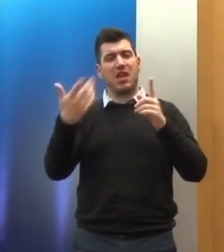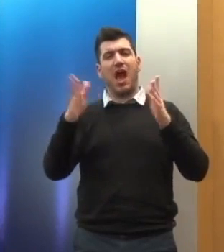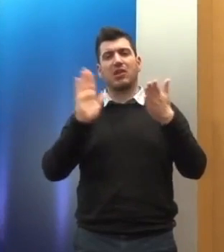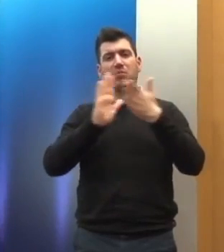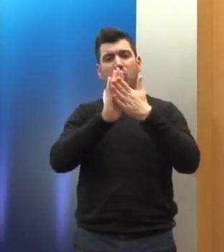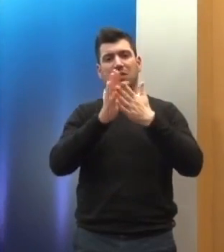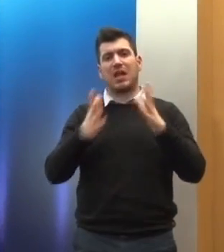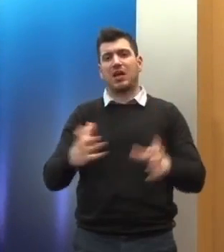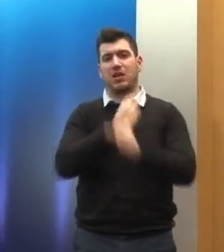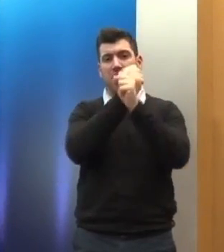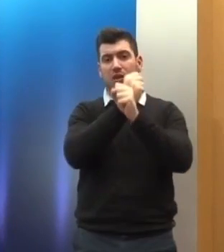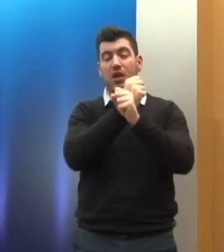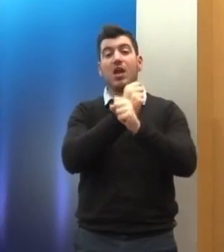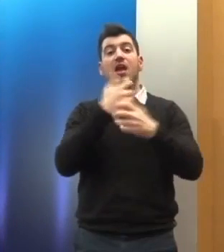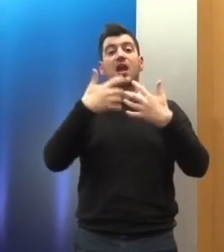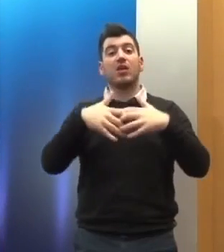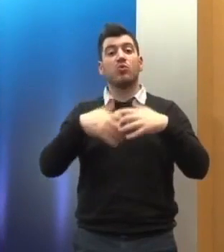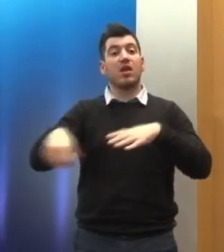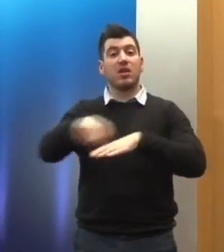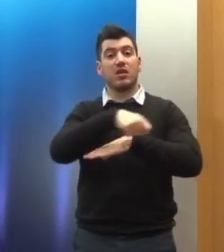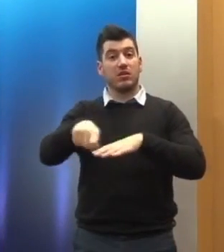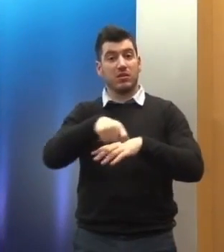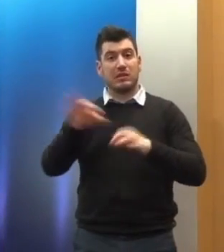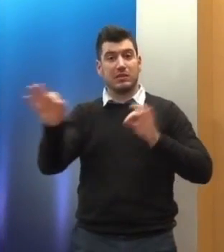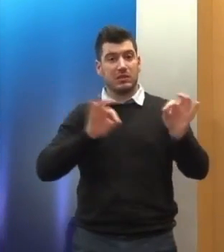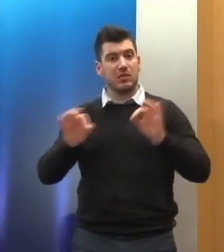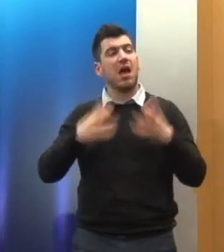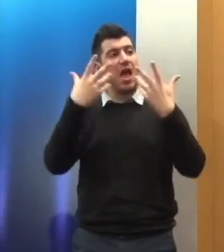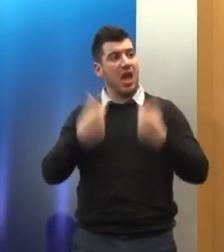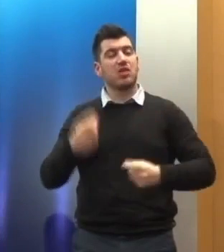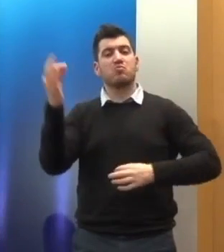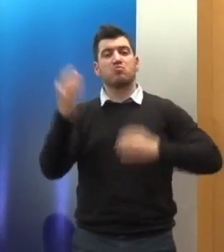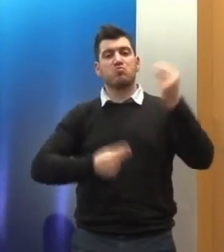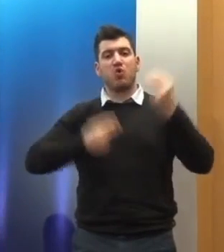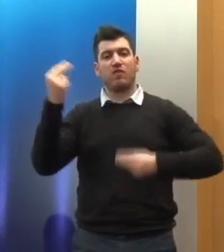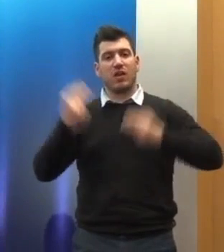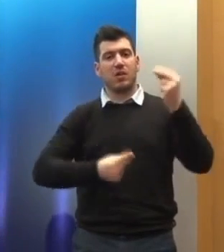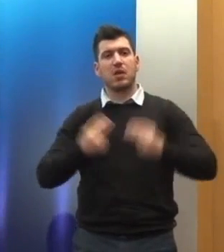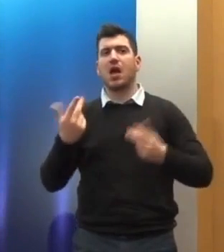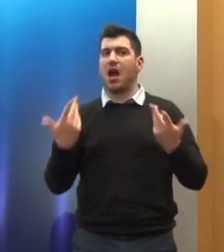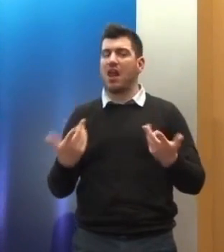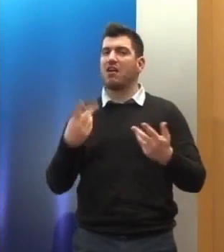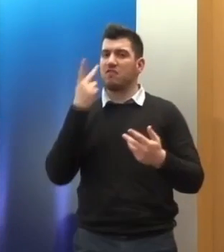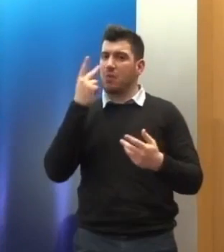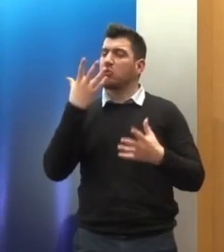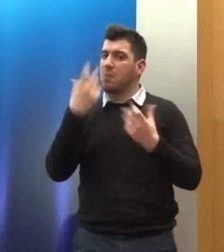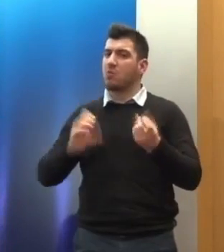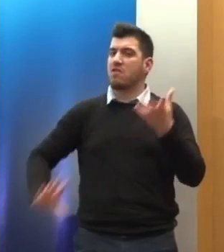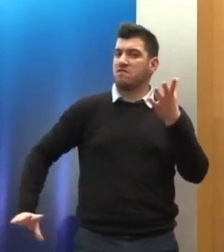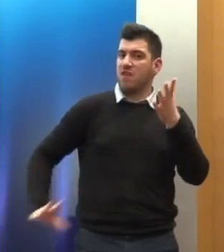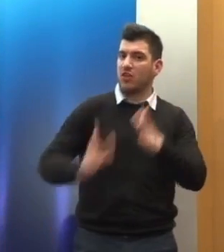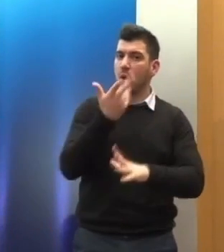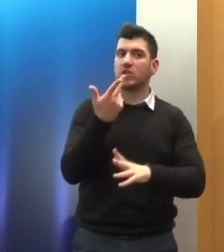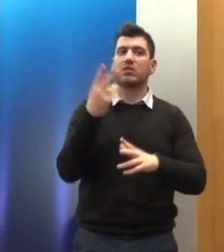η λειτουργία του δικαστικού συστήματος μπορεί να έχει τα προβλήματά της αλλά εν πάση περιπτώσει έχει εμφανίσει συγκεκριμένες βελτιώσεις